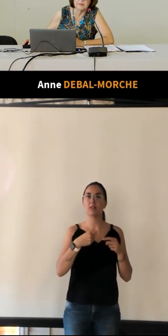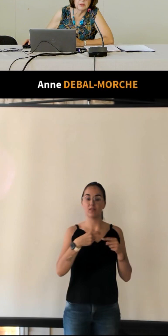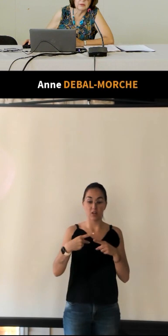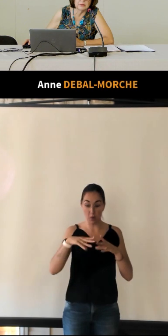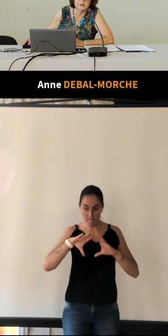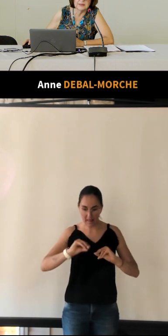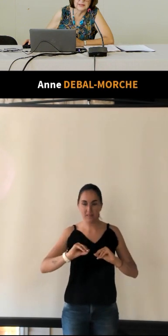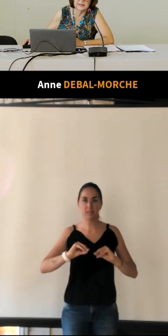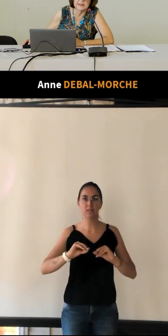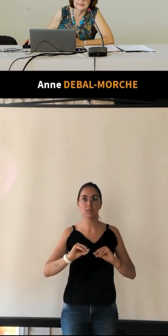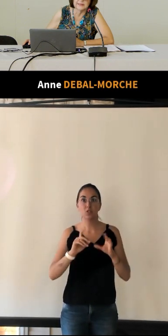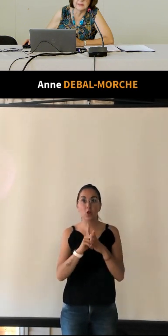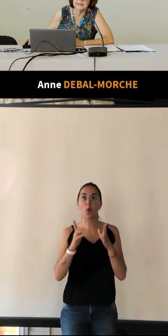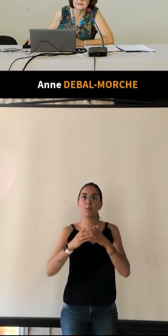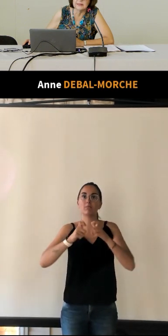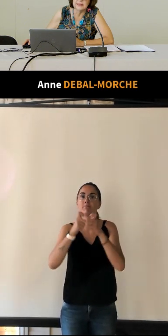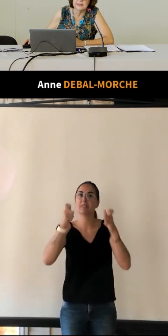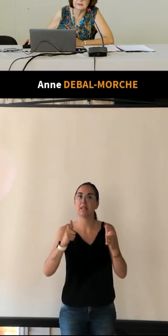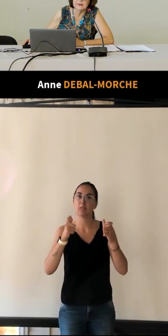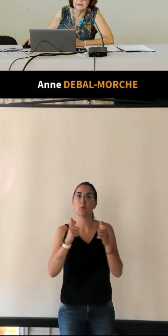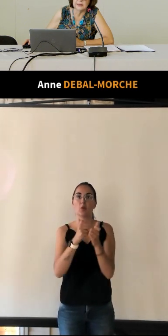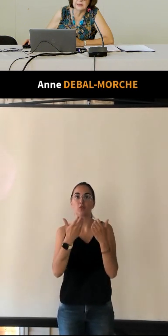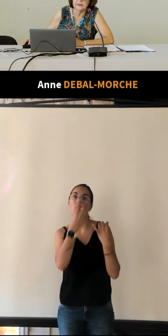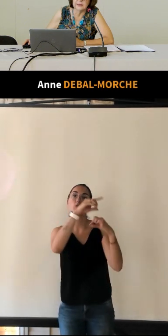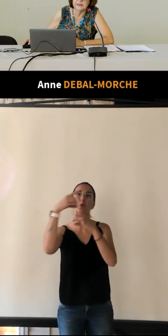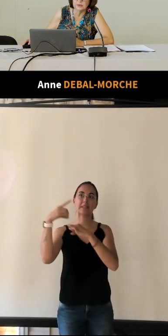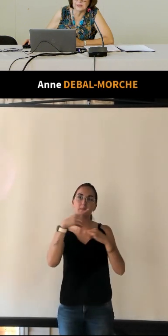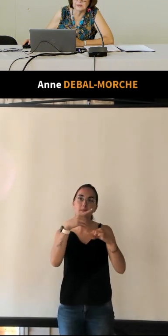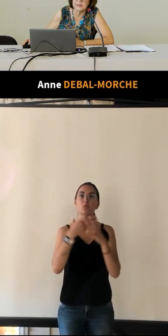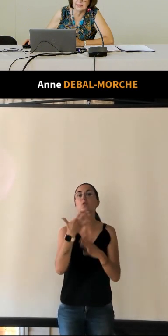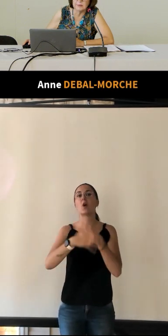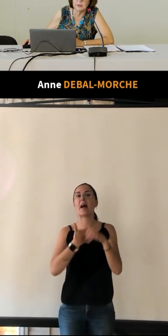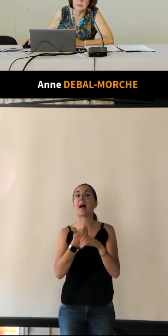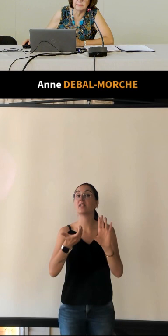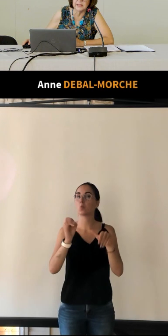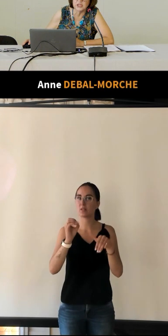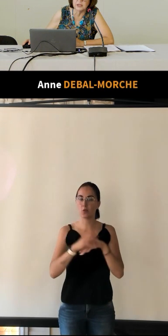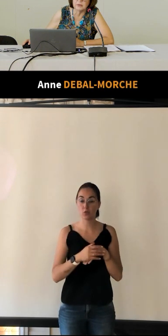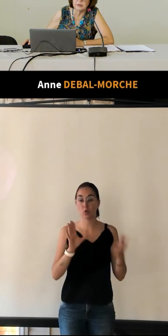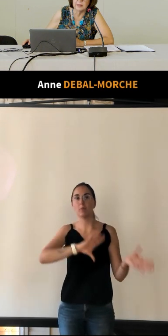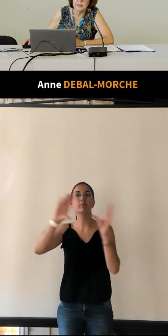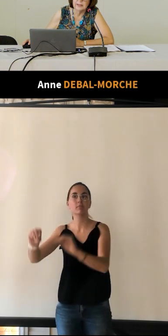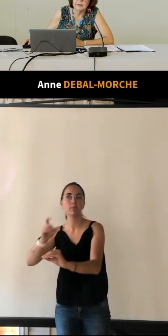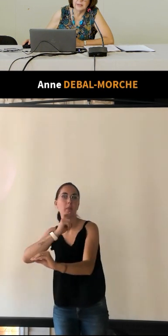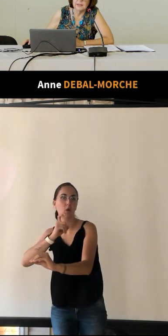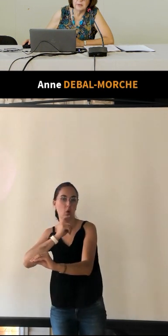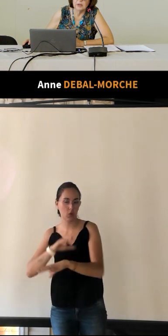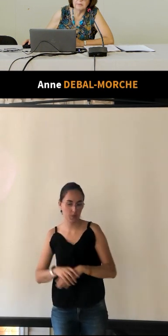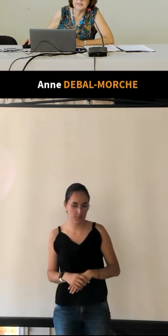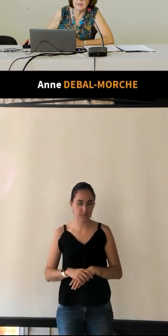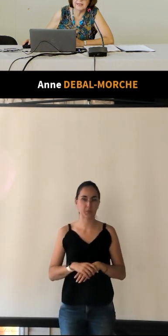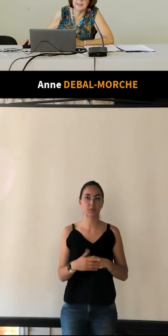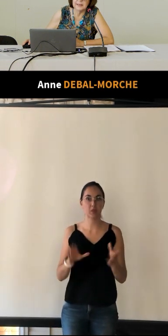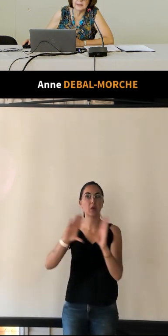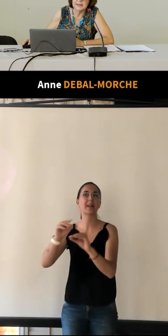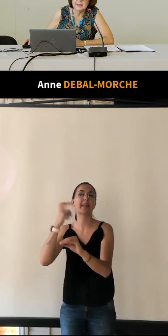'emplacement du syndicat d'initiative dans les années 60 il n'a pas encore déménagé il n pas encore